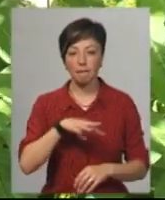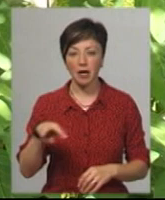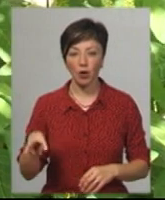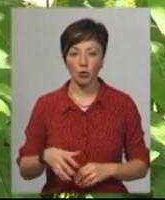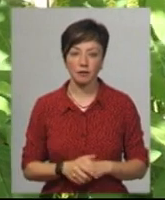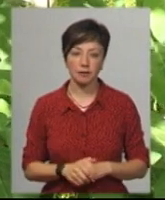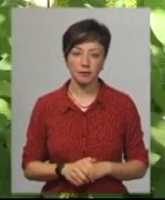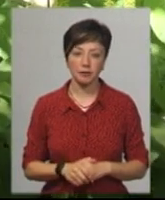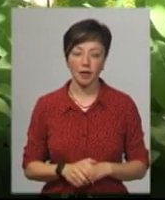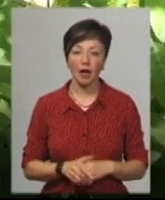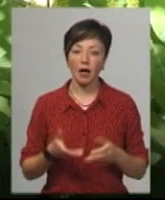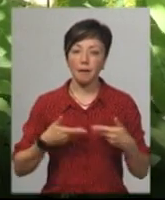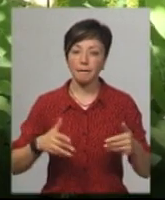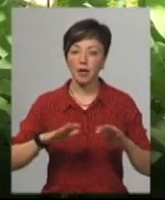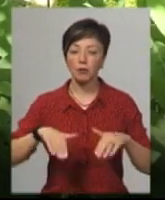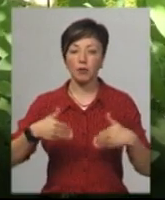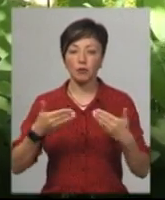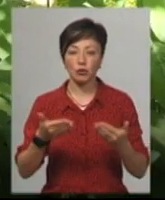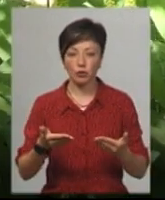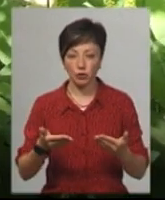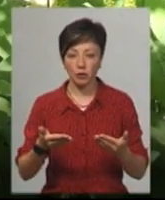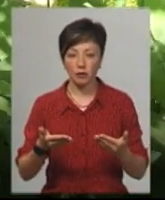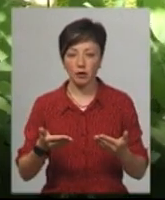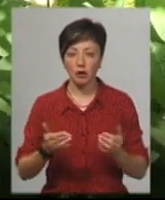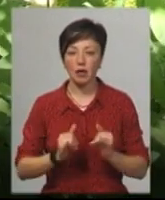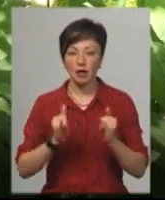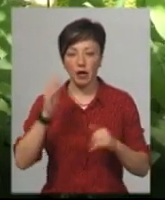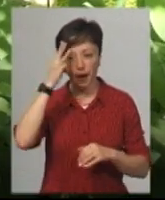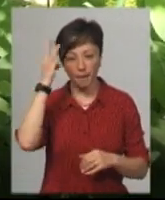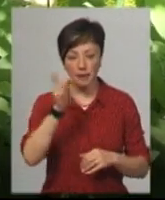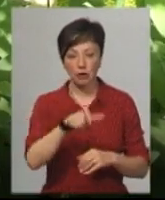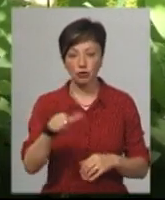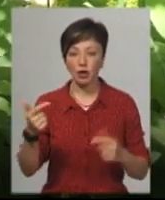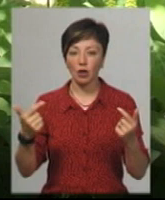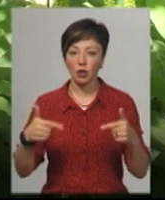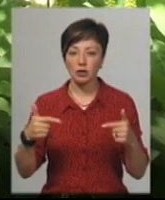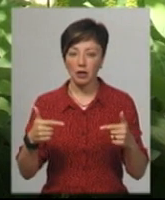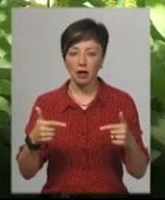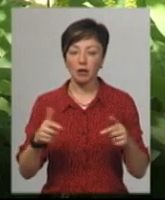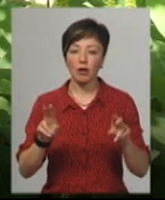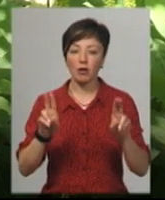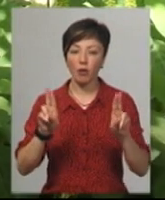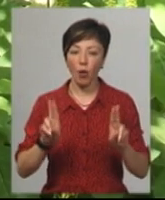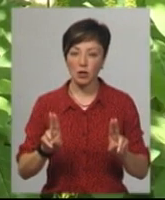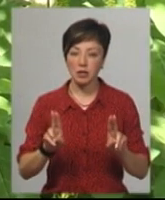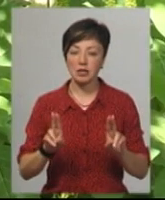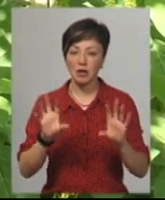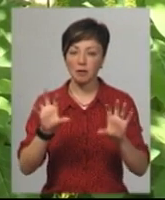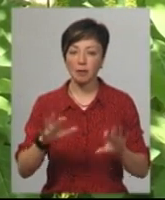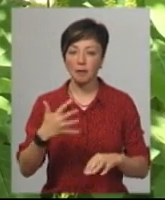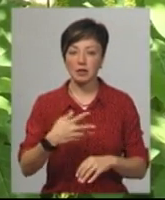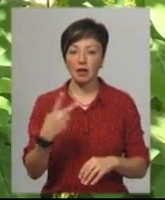пропонуємо для хмельничан і для гостей концепцію 52